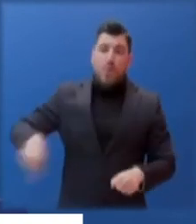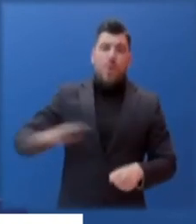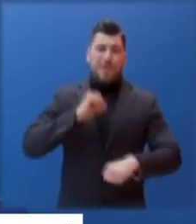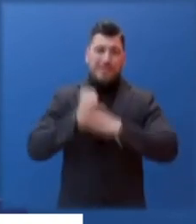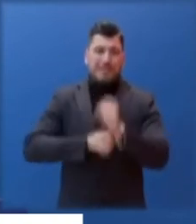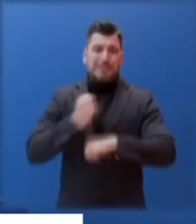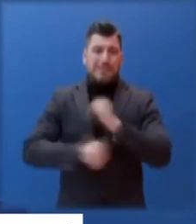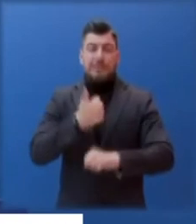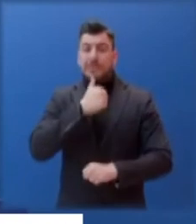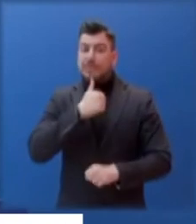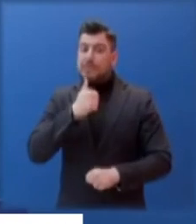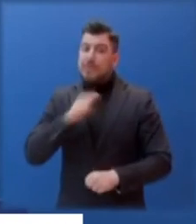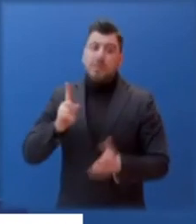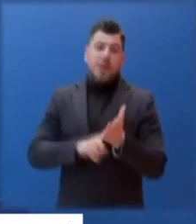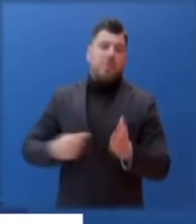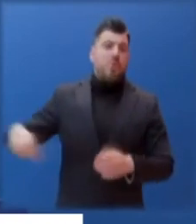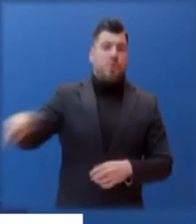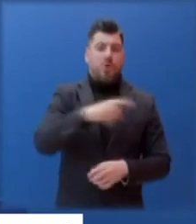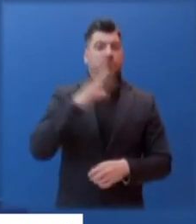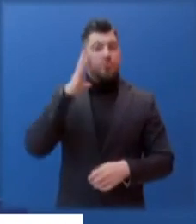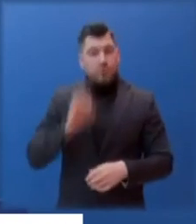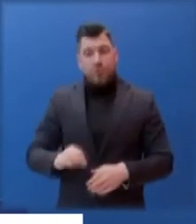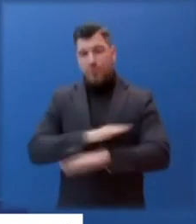είναι ανάγκη να κάνουμε υπομονή για να διανύσουμε τα τελευταία χιλιόμετρα του μαραθωνίου.